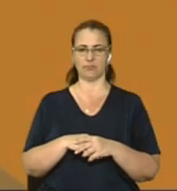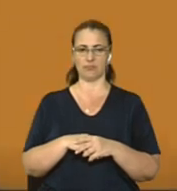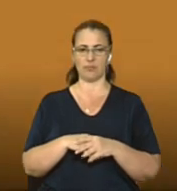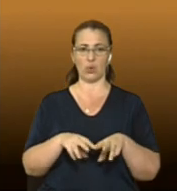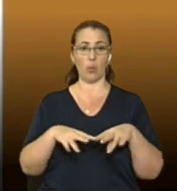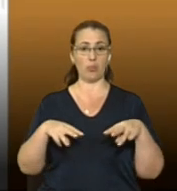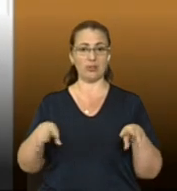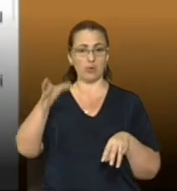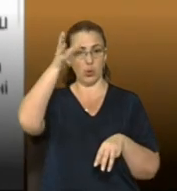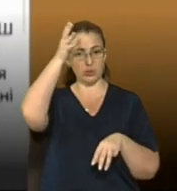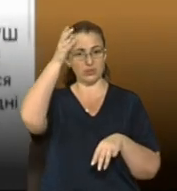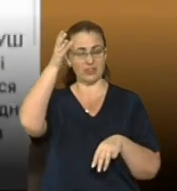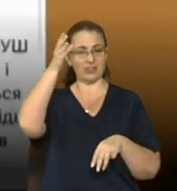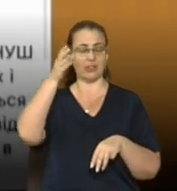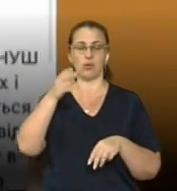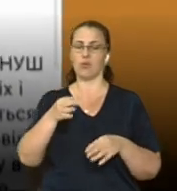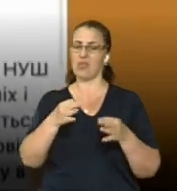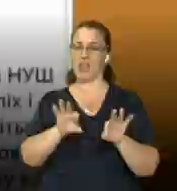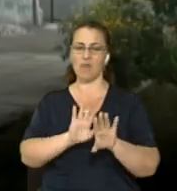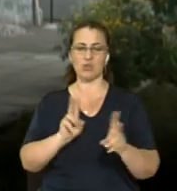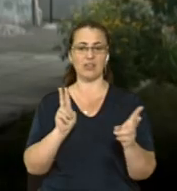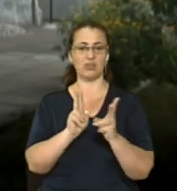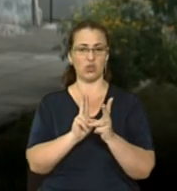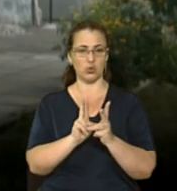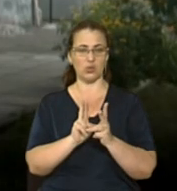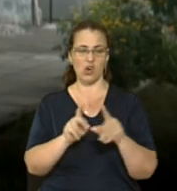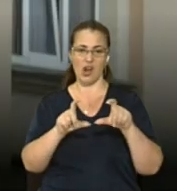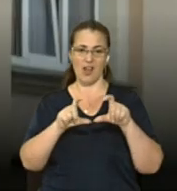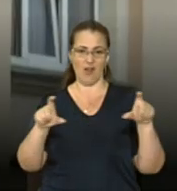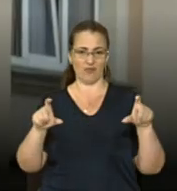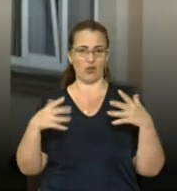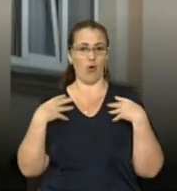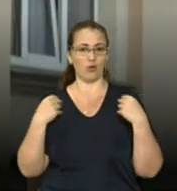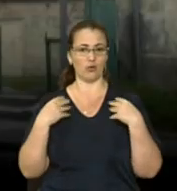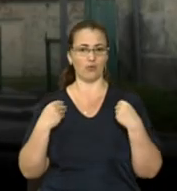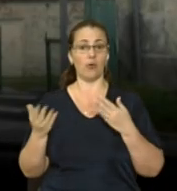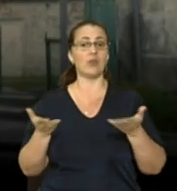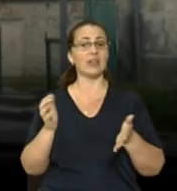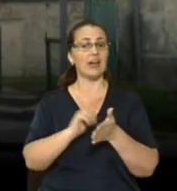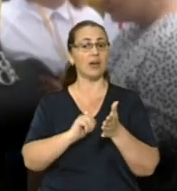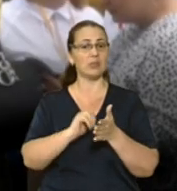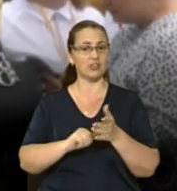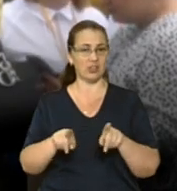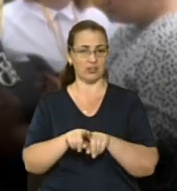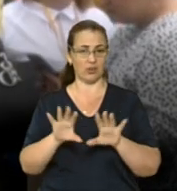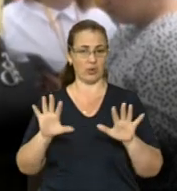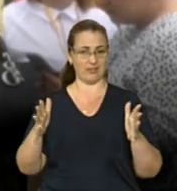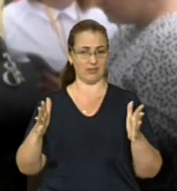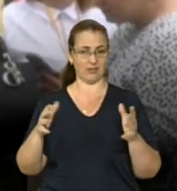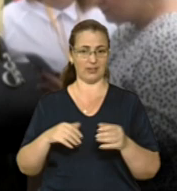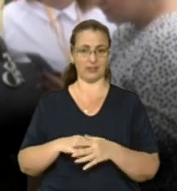Міністерку освіти та науки не впустили на зустріч в одну із львівських шкіл. Що стало причиною такої ситуації? Повинна